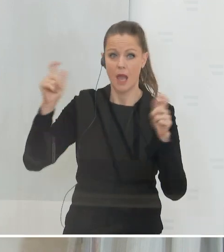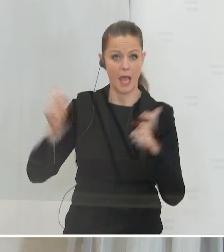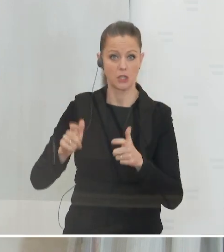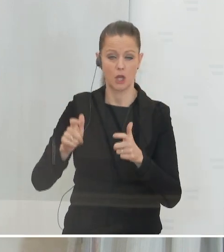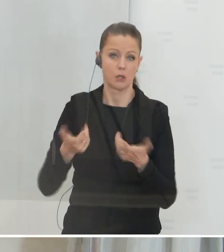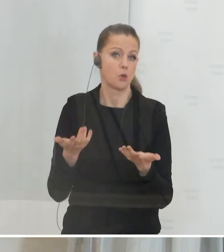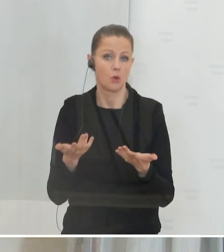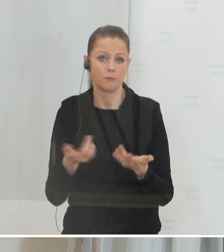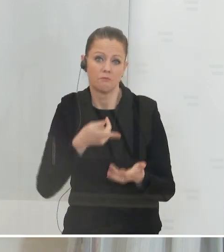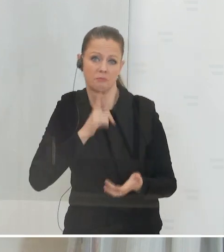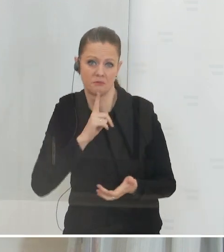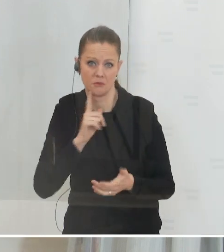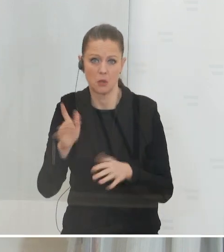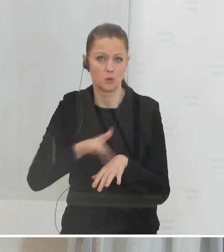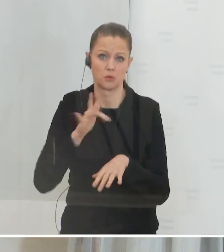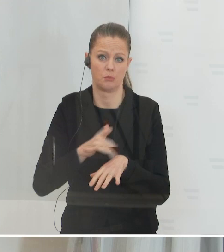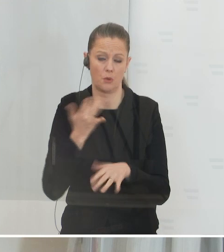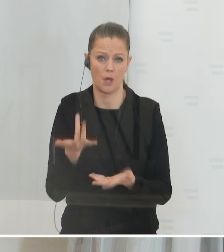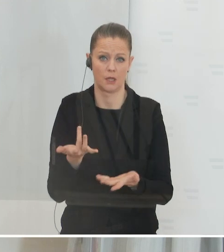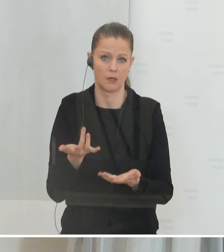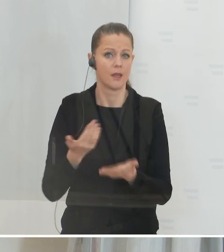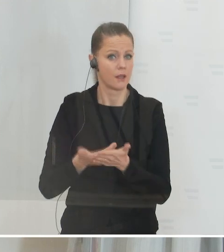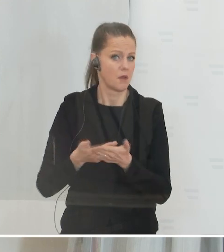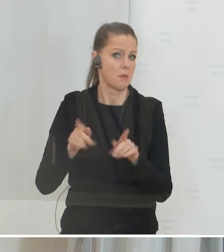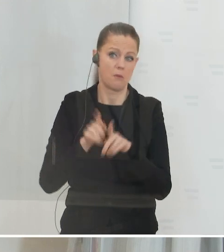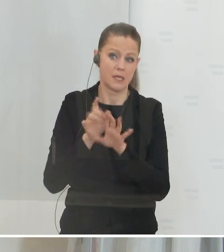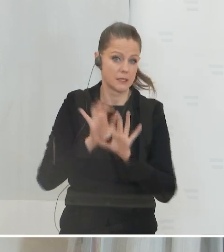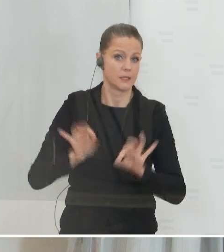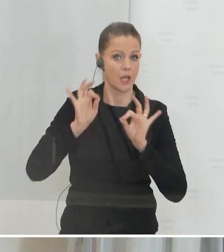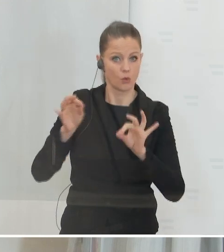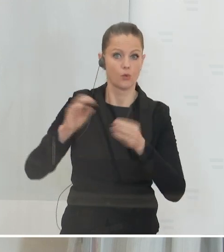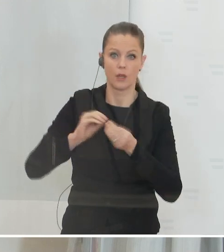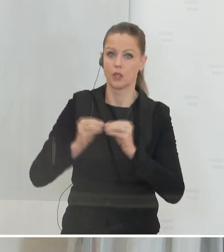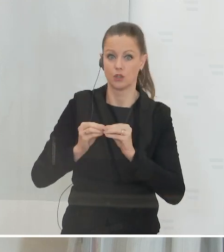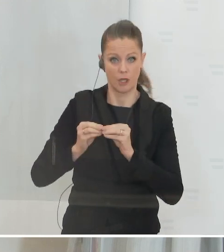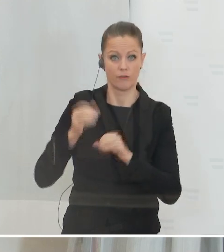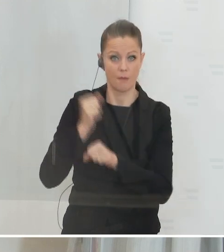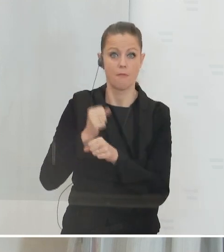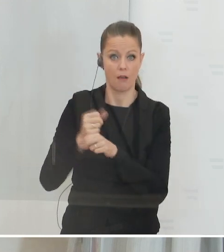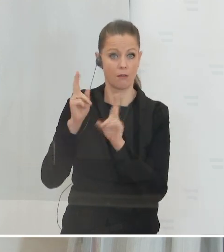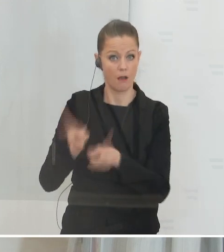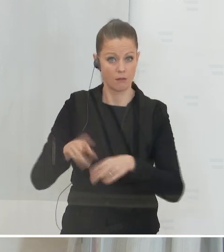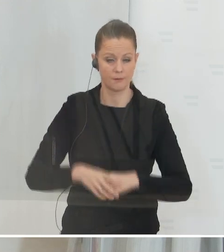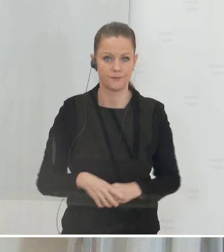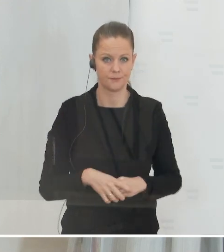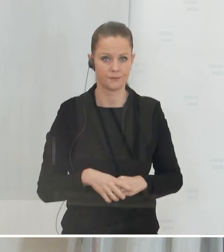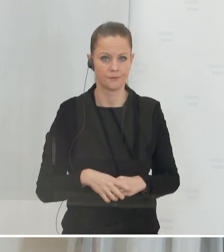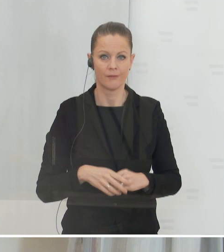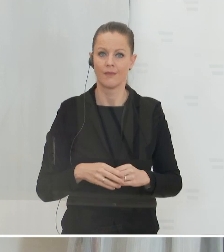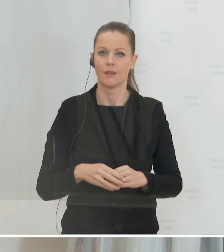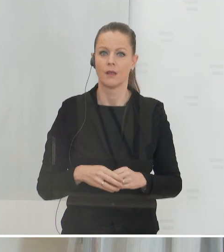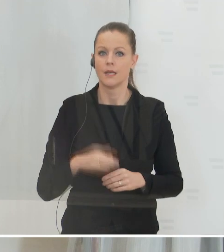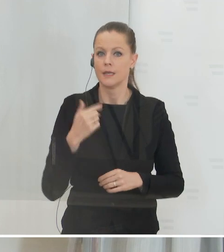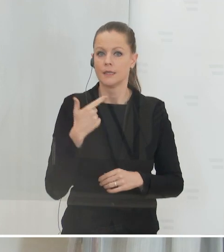nur sehr leicht zu spüren waren und die zum Teil sehr gute Geschäfte machen konnten. Im Jahresverlauf